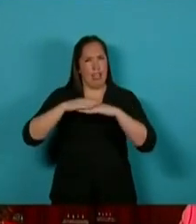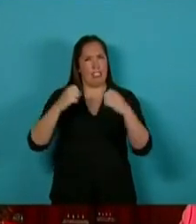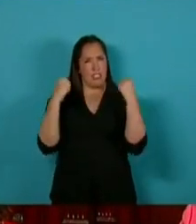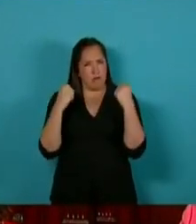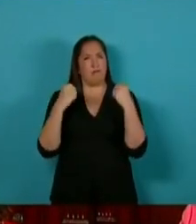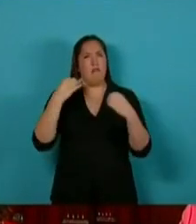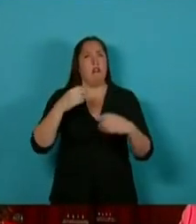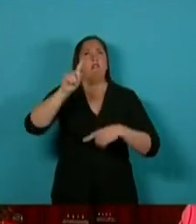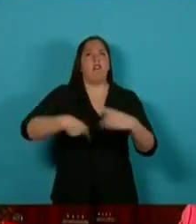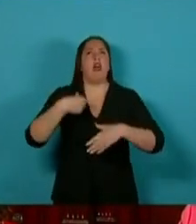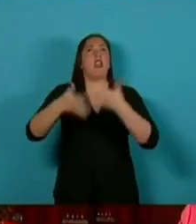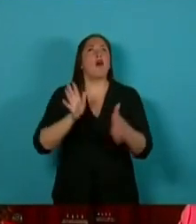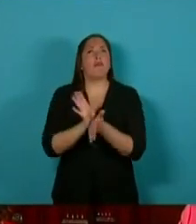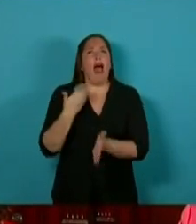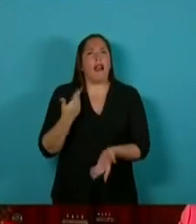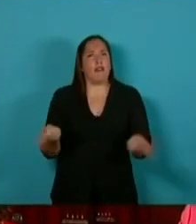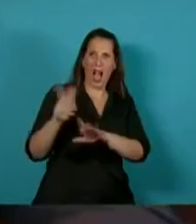de notre économie seront remis en marche.